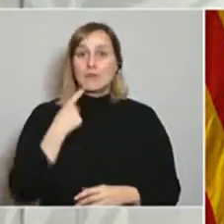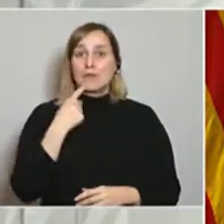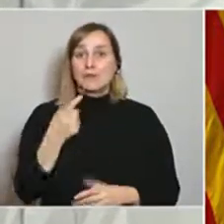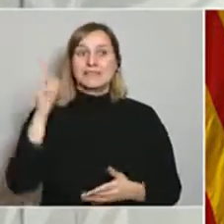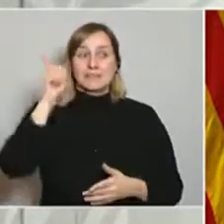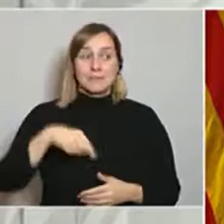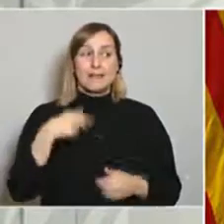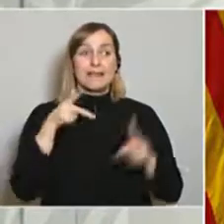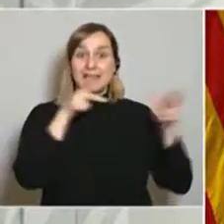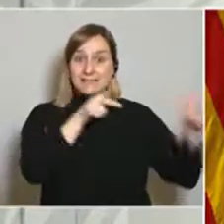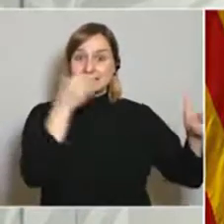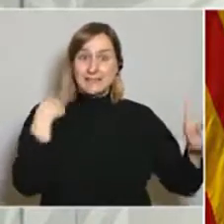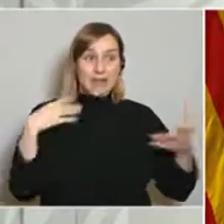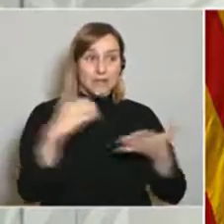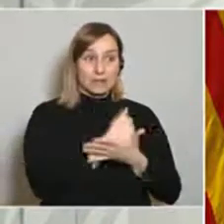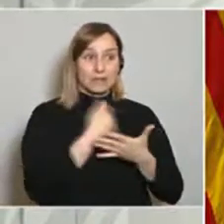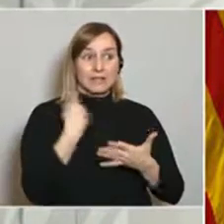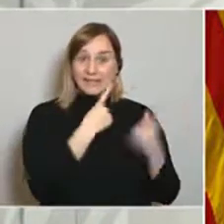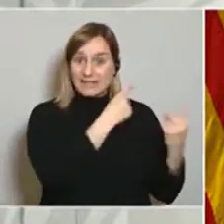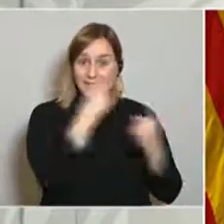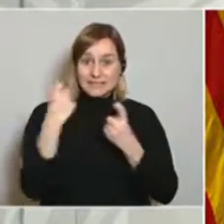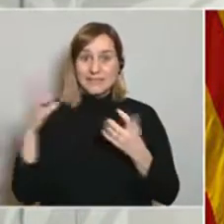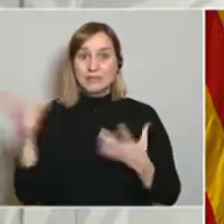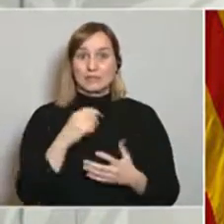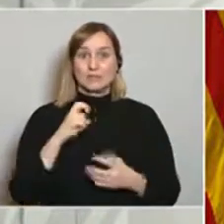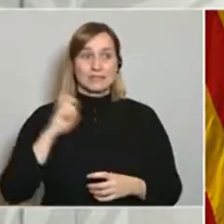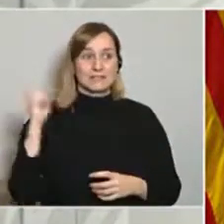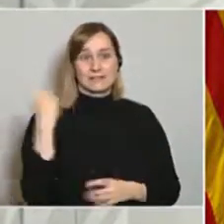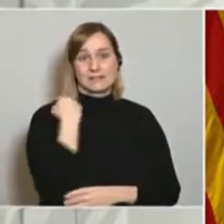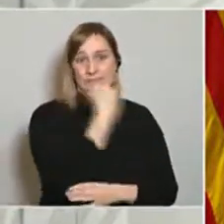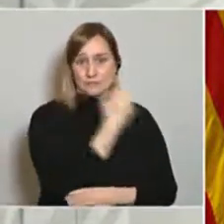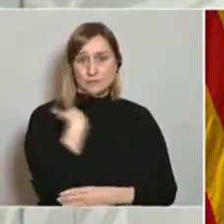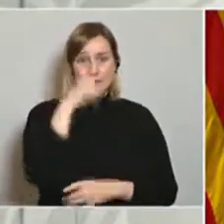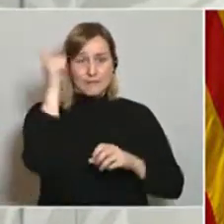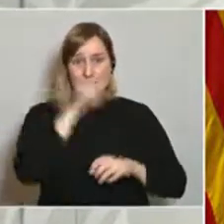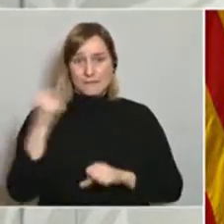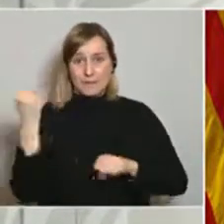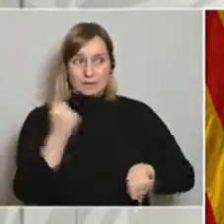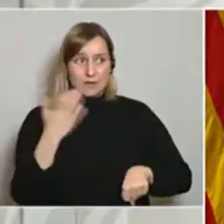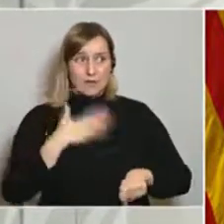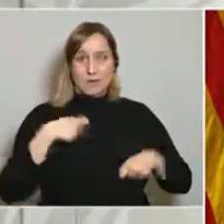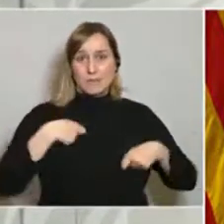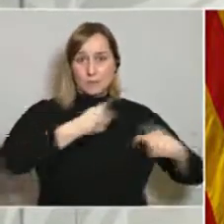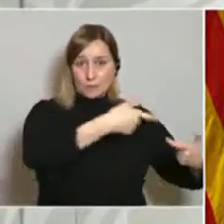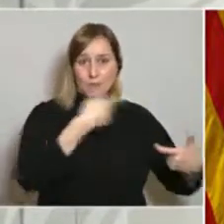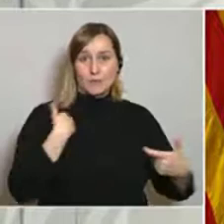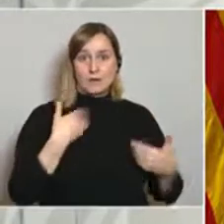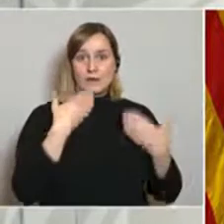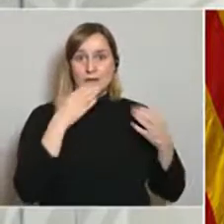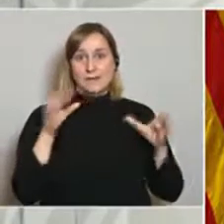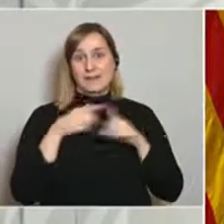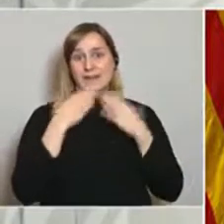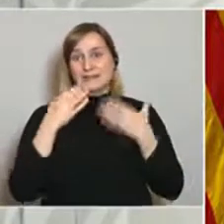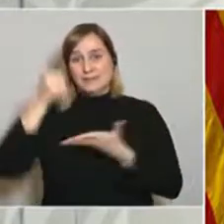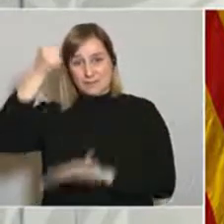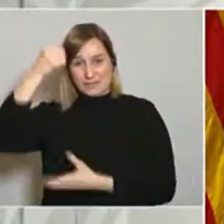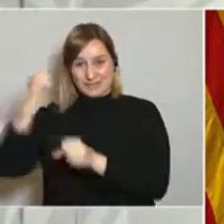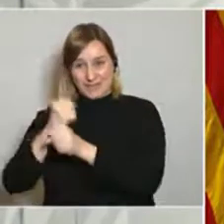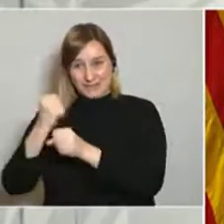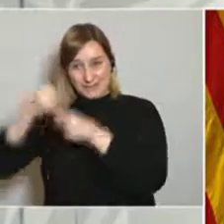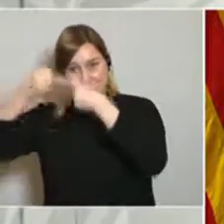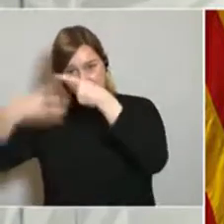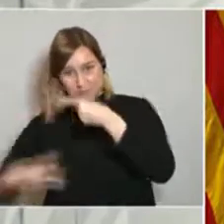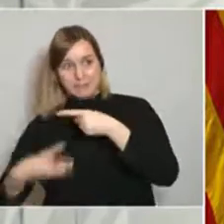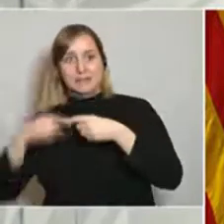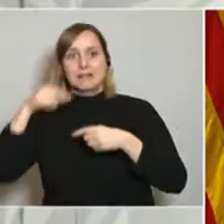residències amb tot allò que necessiten i tots els reforços de personal que els puguem anar dotant amb aquestes borses de treball, de ben segur que la